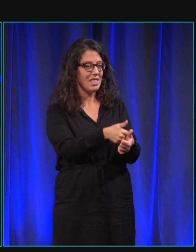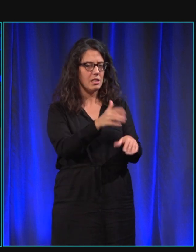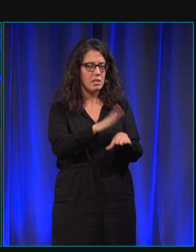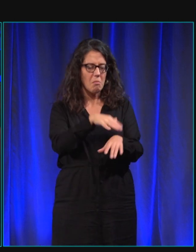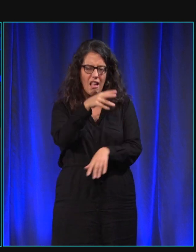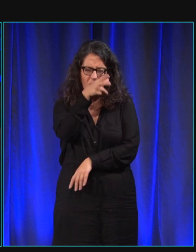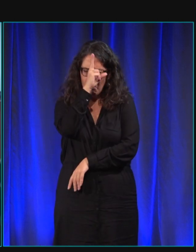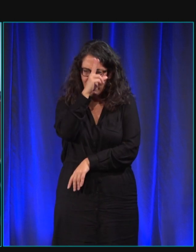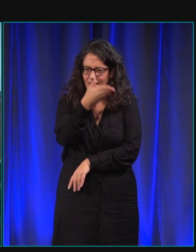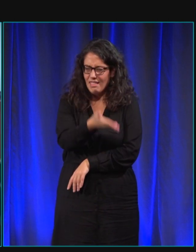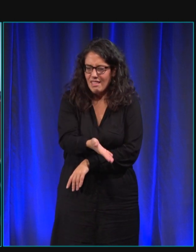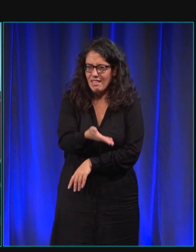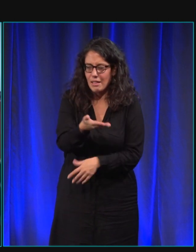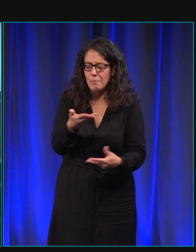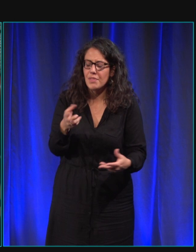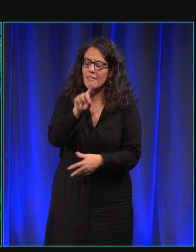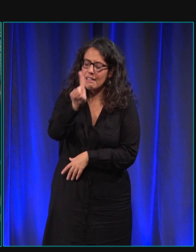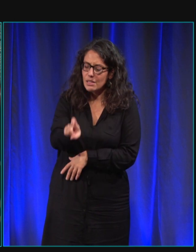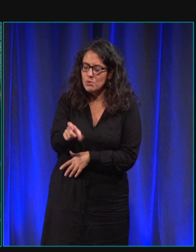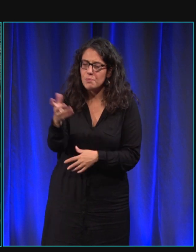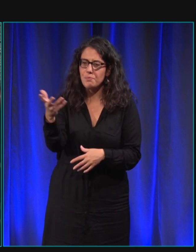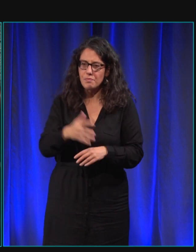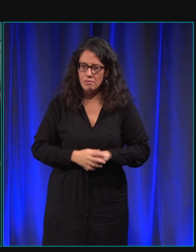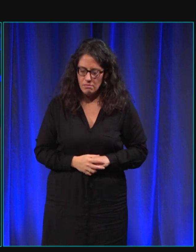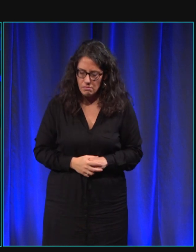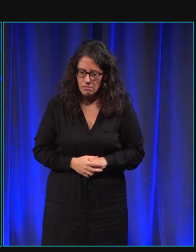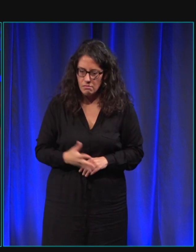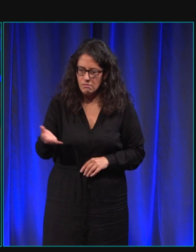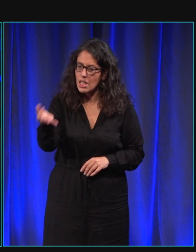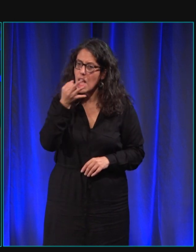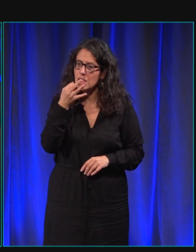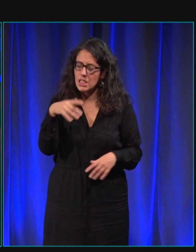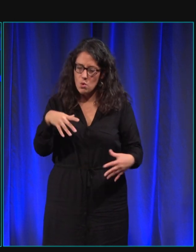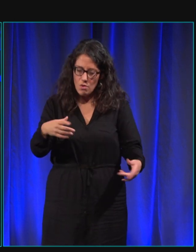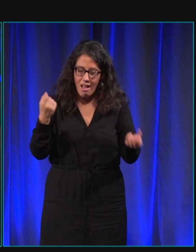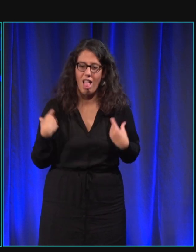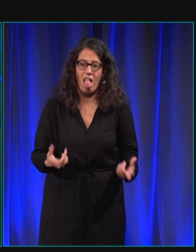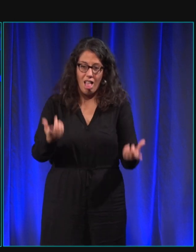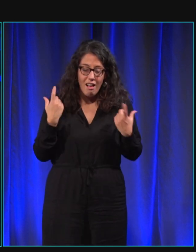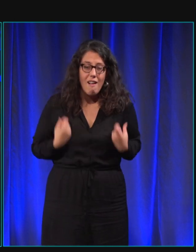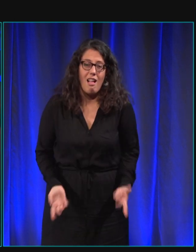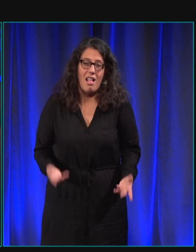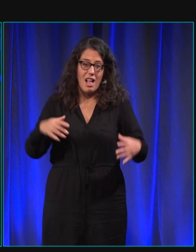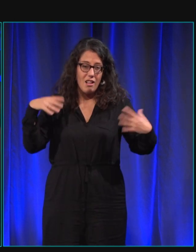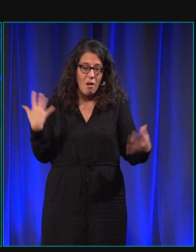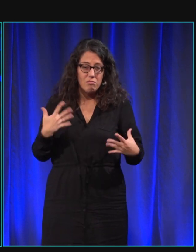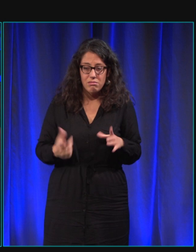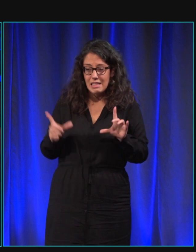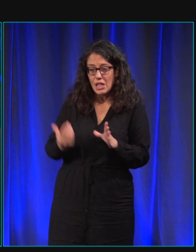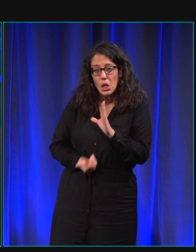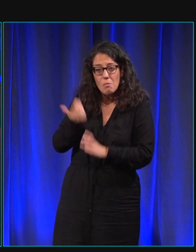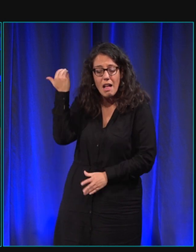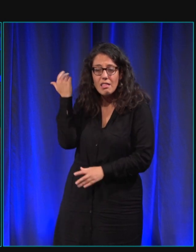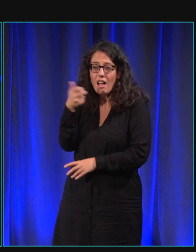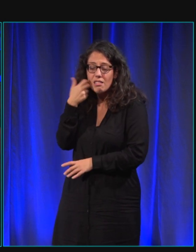stupide ma question est vous dites il s'est beaucoup dépensé il est venu avec moi à cette heure du matin on